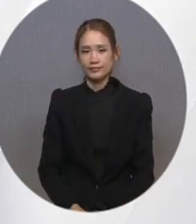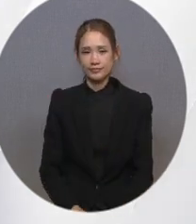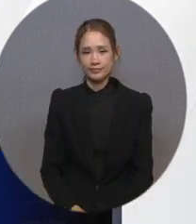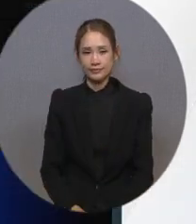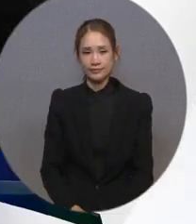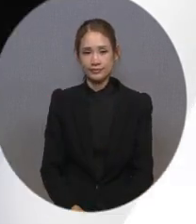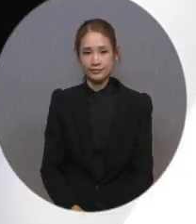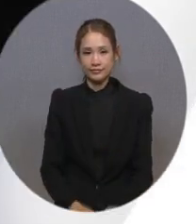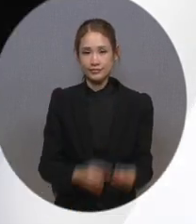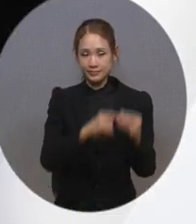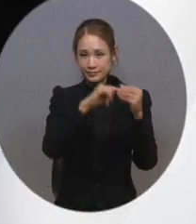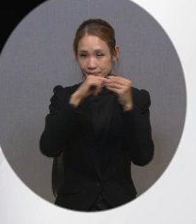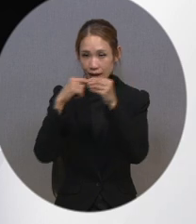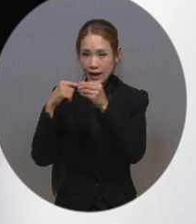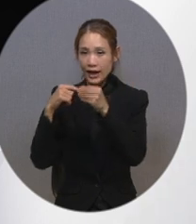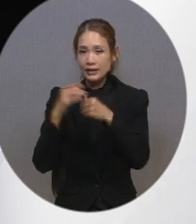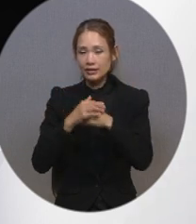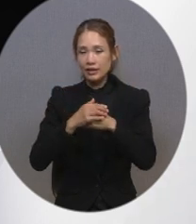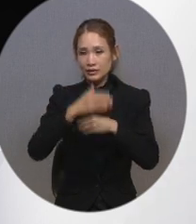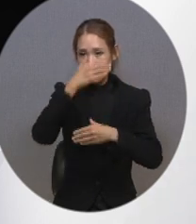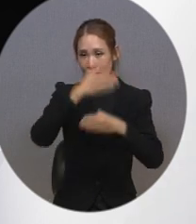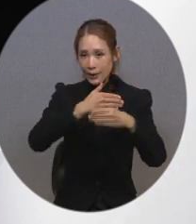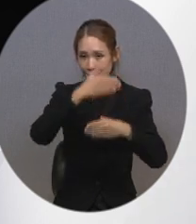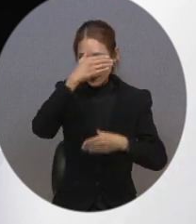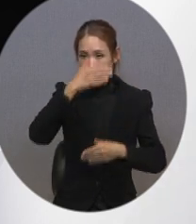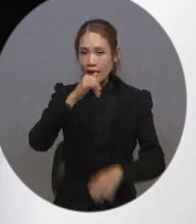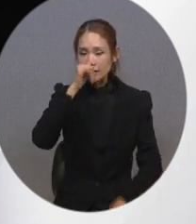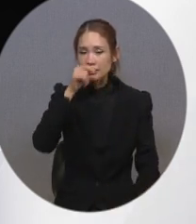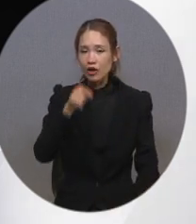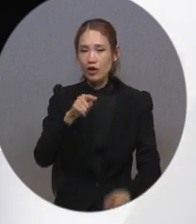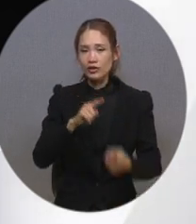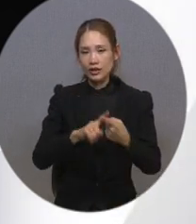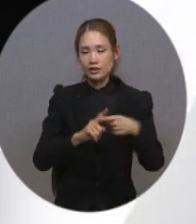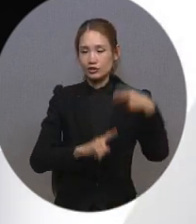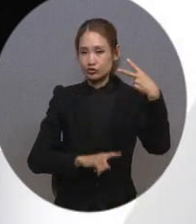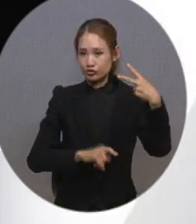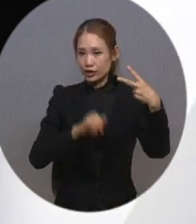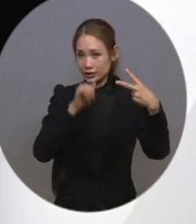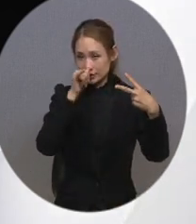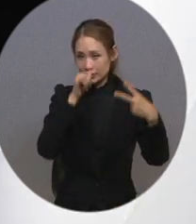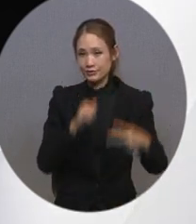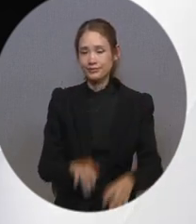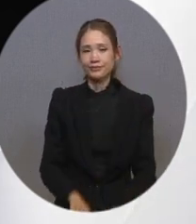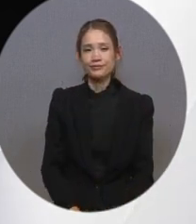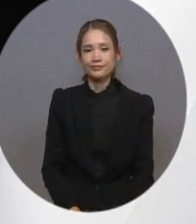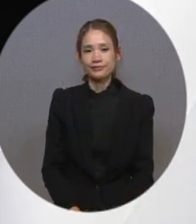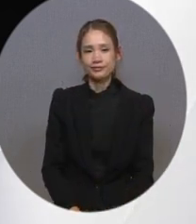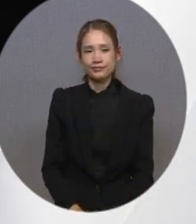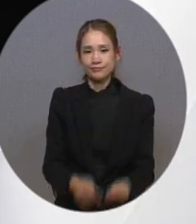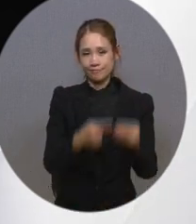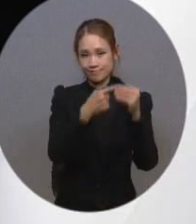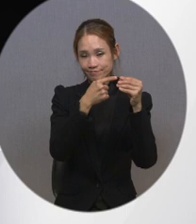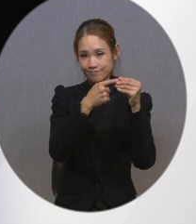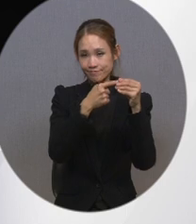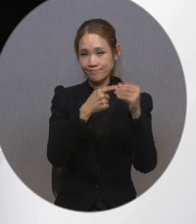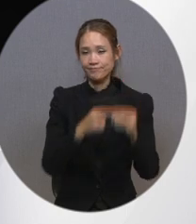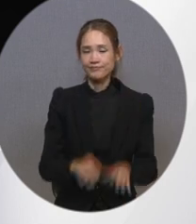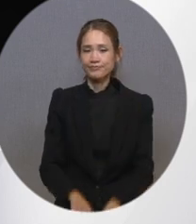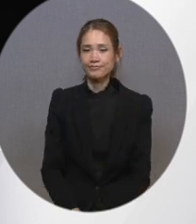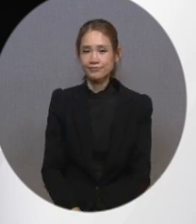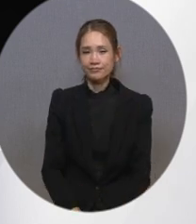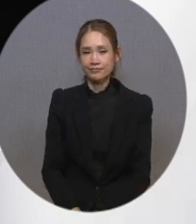먼저 폐쇄자막 설정을 켜고 끄는 두 가지 방법에 대해 알아보겠습니다. 첫 번째 방법입니다.